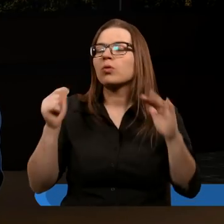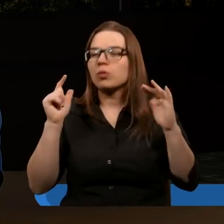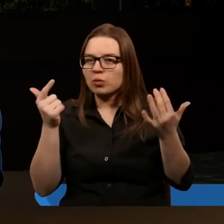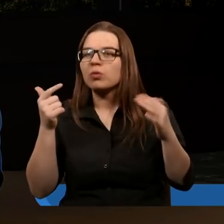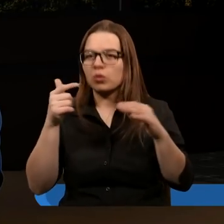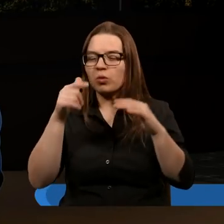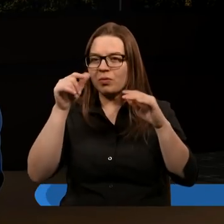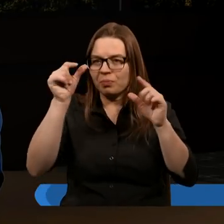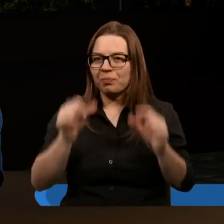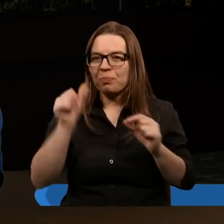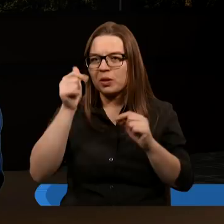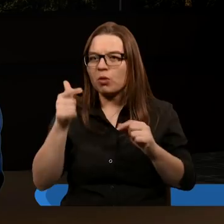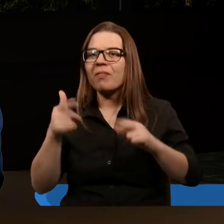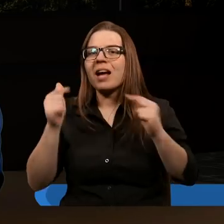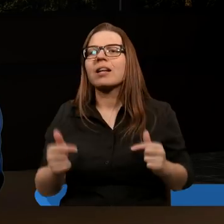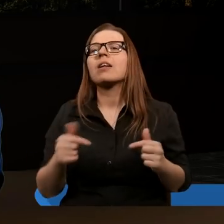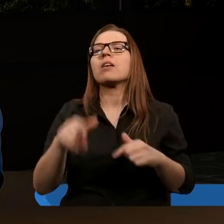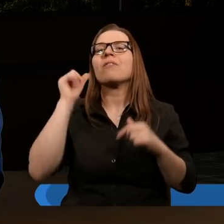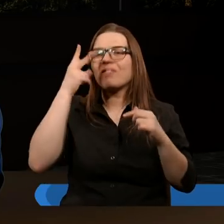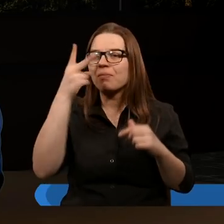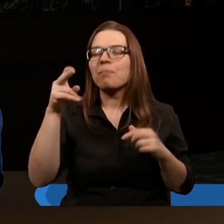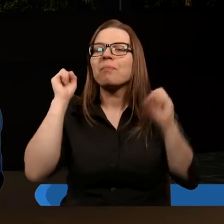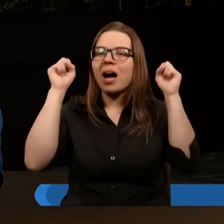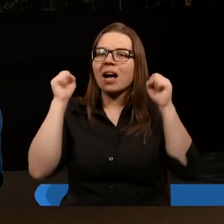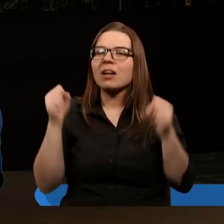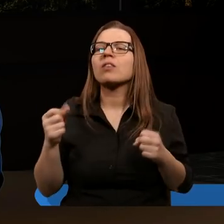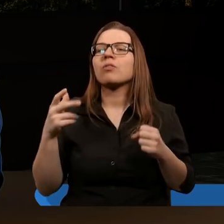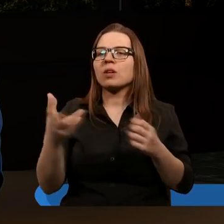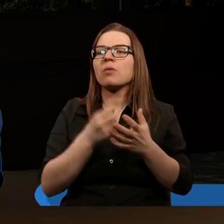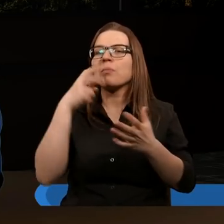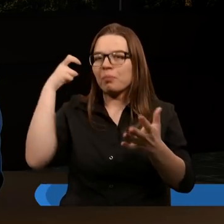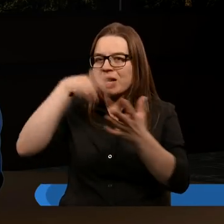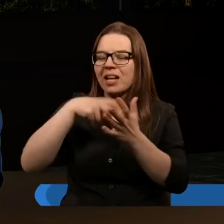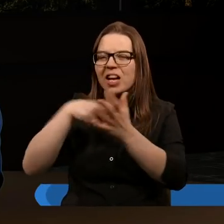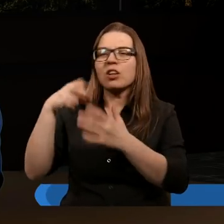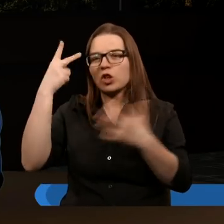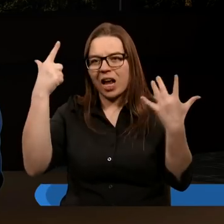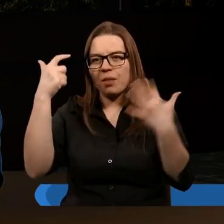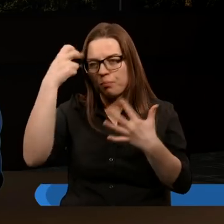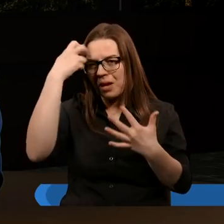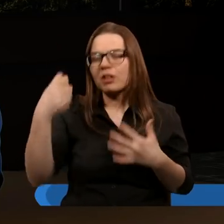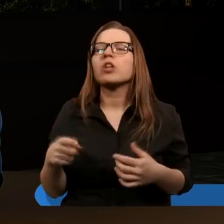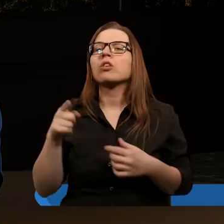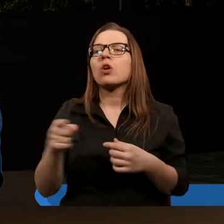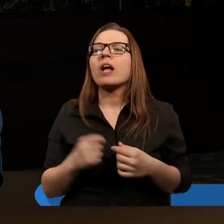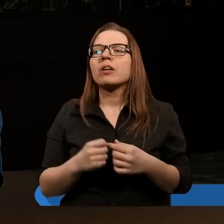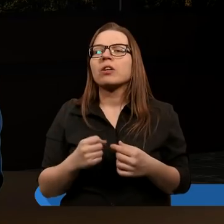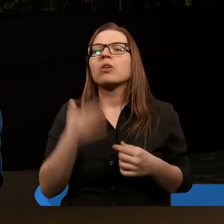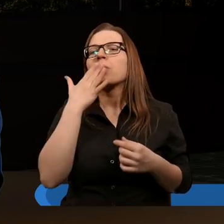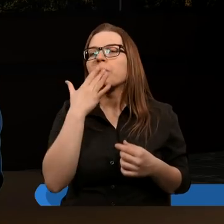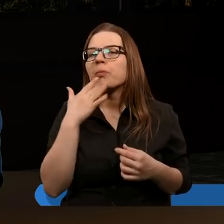werset. I widziałem jak baranek zdjął pierwszą z siedmiu pieczęci i usłyszałem głos